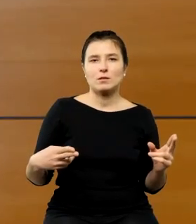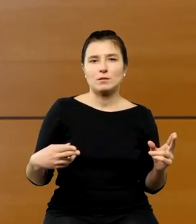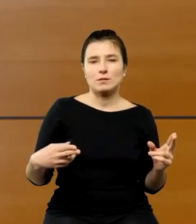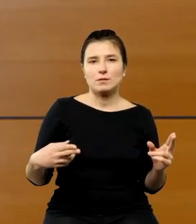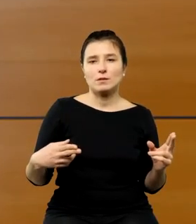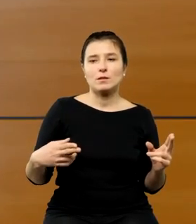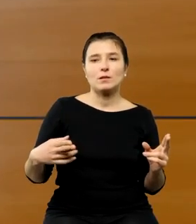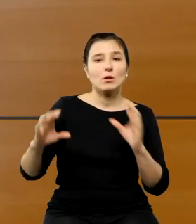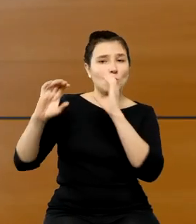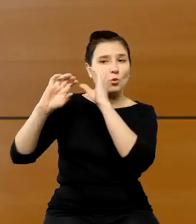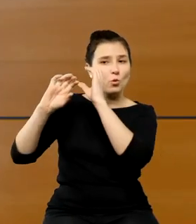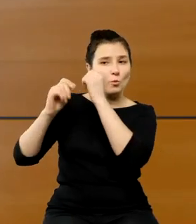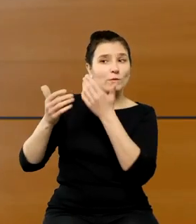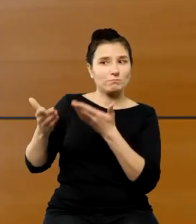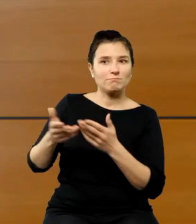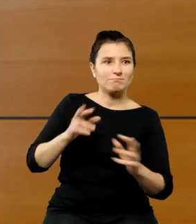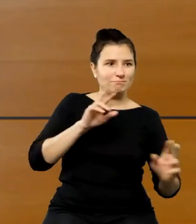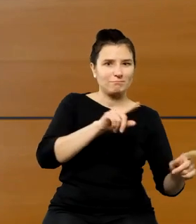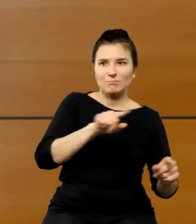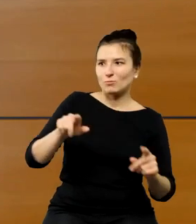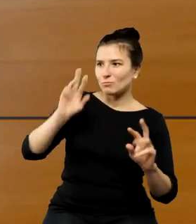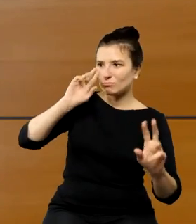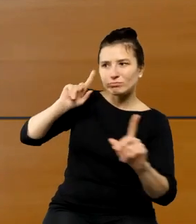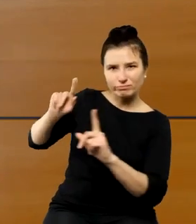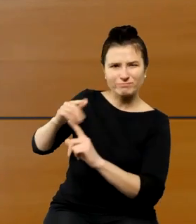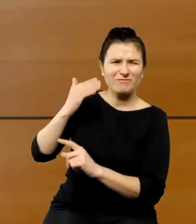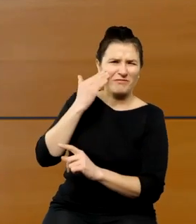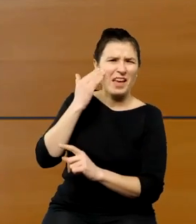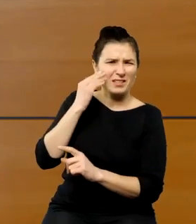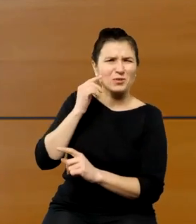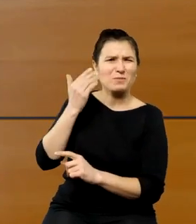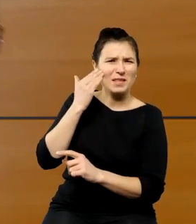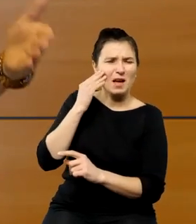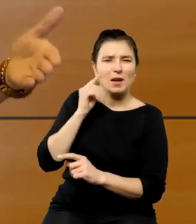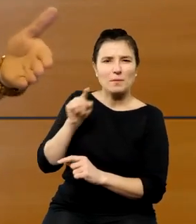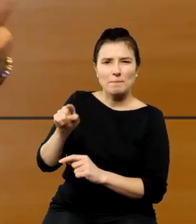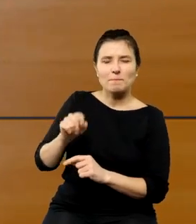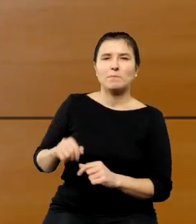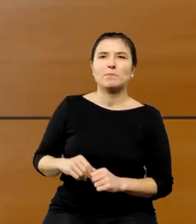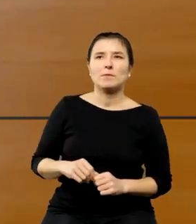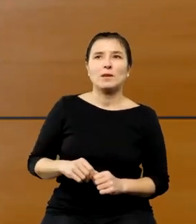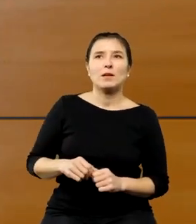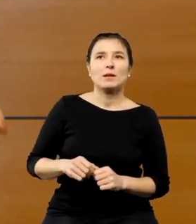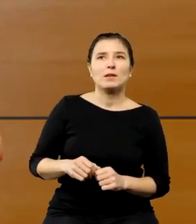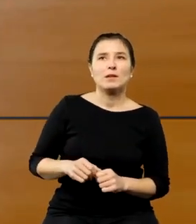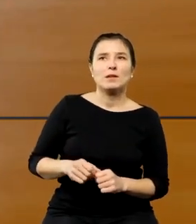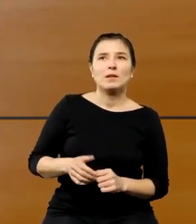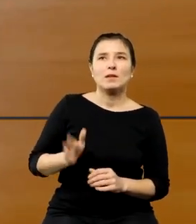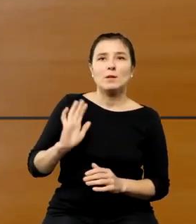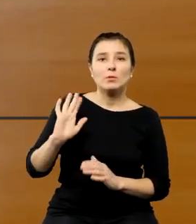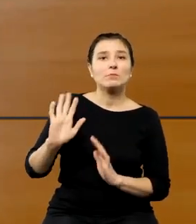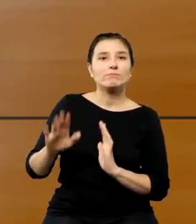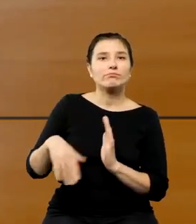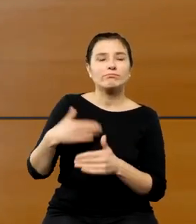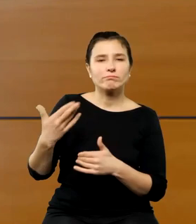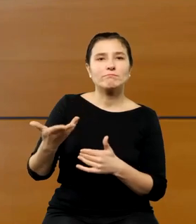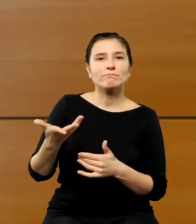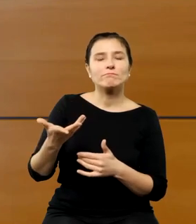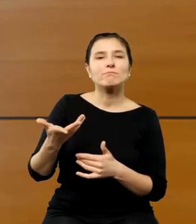Kopernik jest rozpoznawalny globalnie i to potem będzie tylko przyspieszało do tej rocznicy 1973